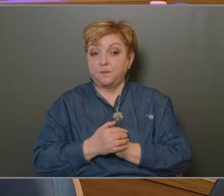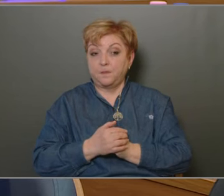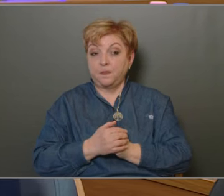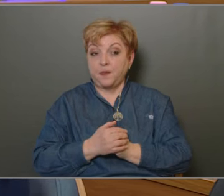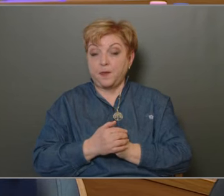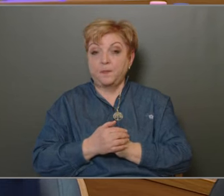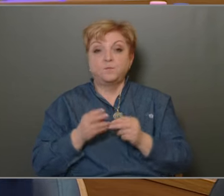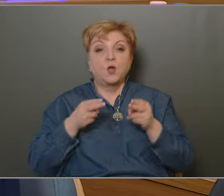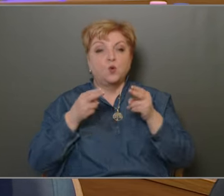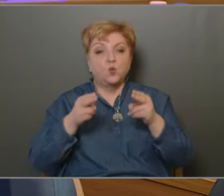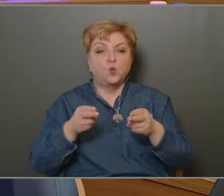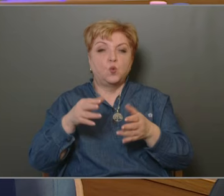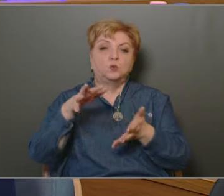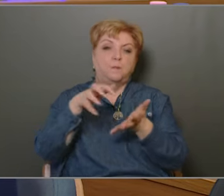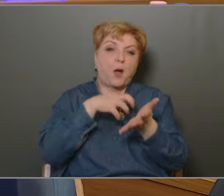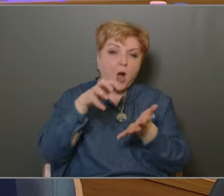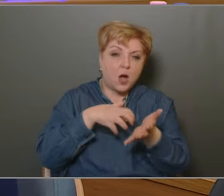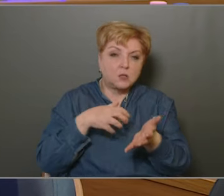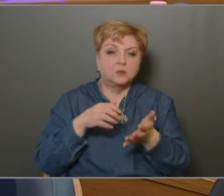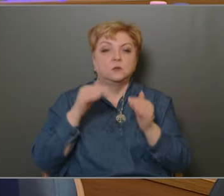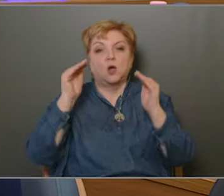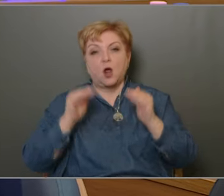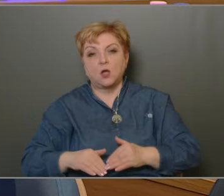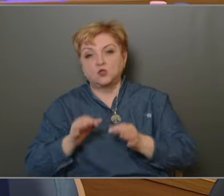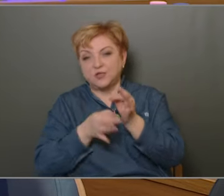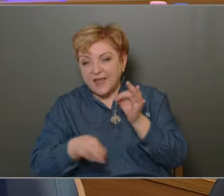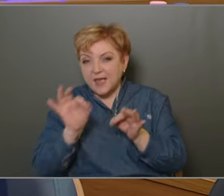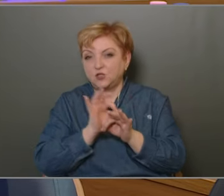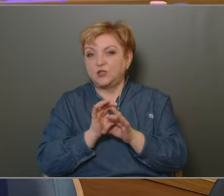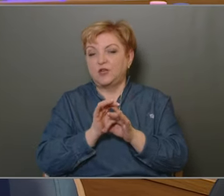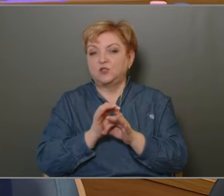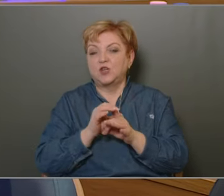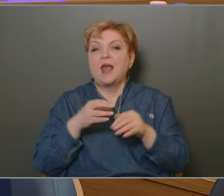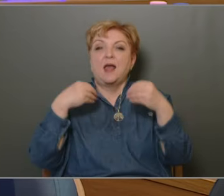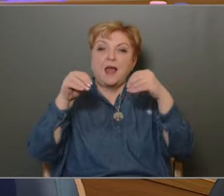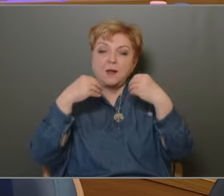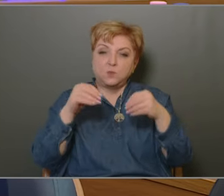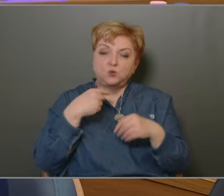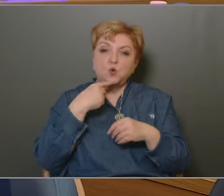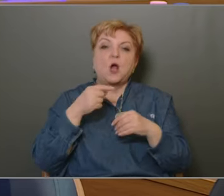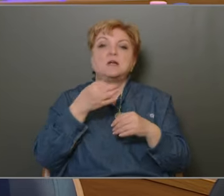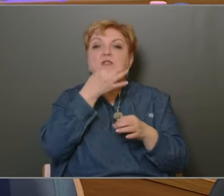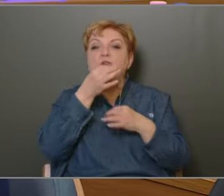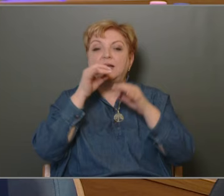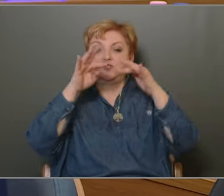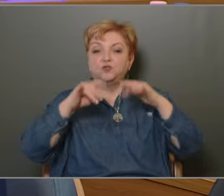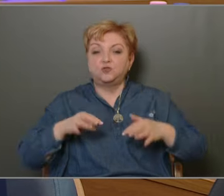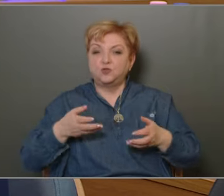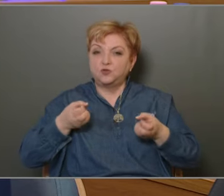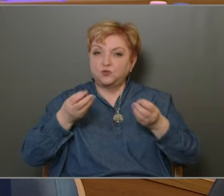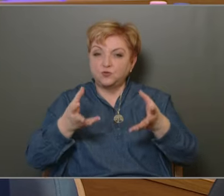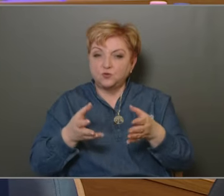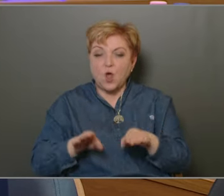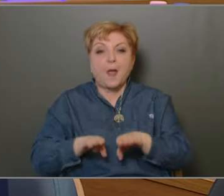Útpark, hogy alacsony a teljesítés, ezt kifejtettük a szöveges előterjesztésben, itt a